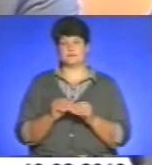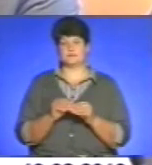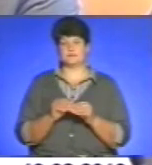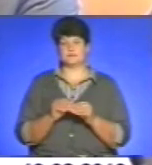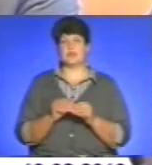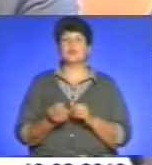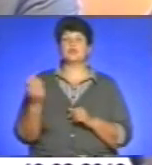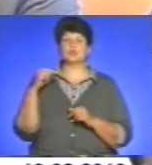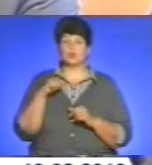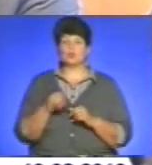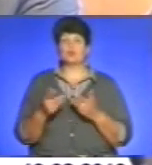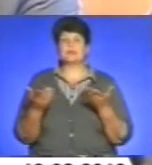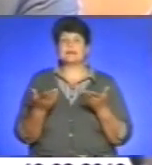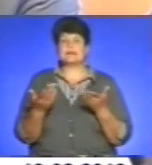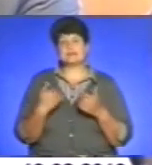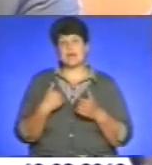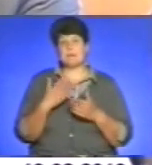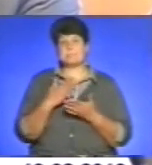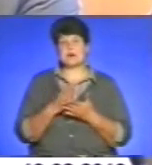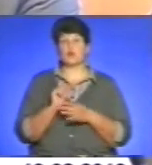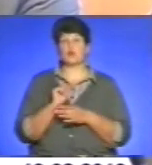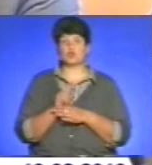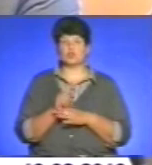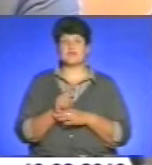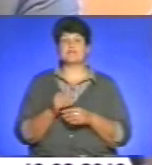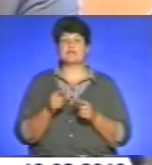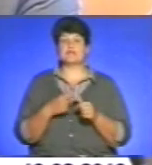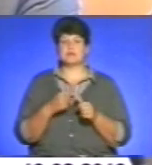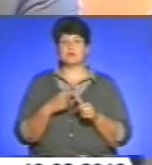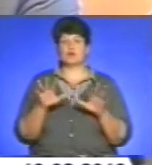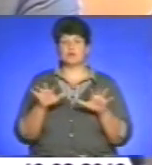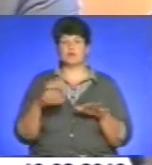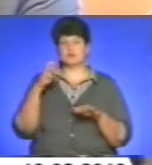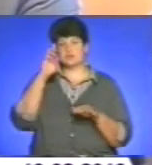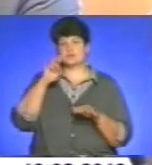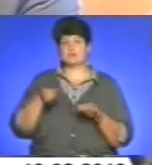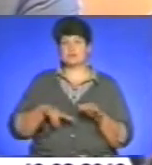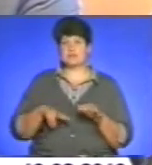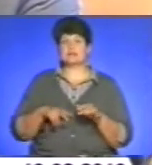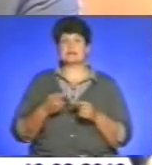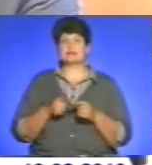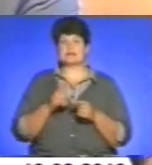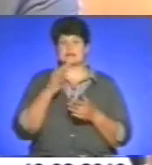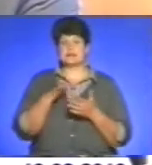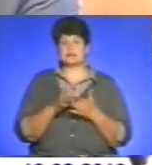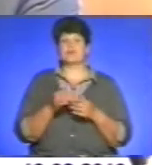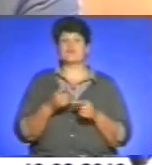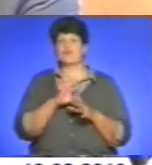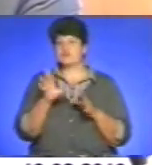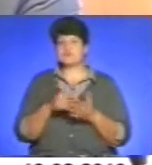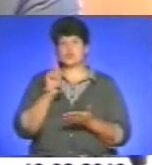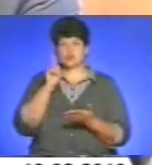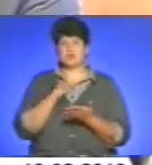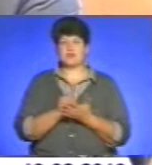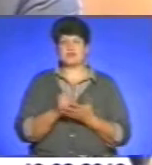Тому десь я маю доручення від імені голови обласної державної адміністрації запевнити, що ті зобов'язання, які на себе вибрала обласна державна